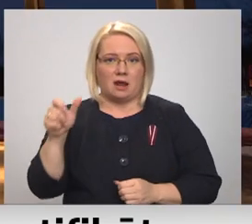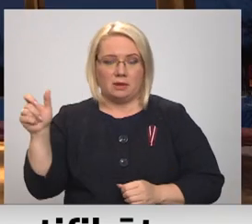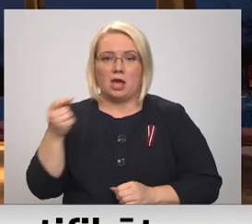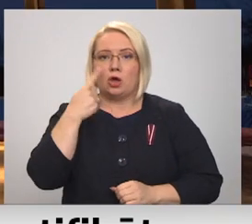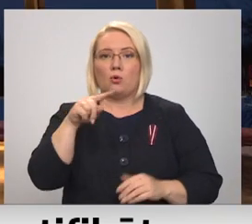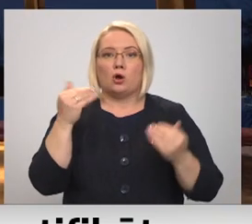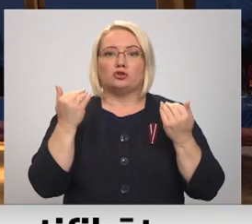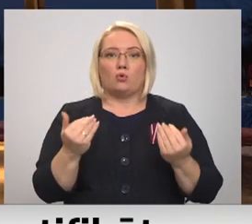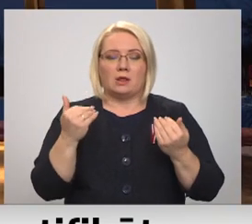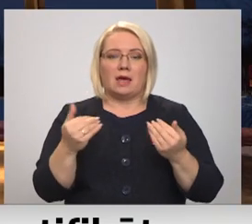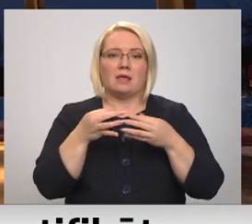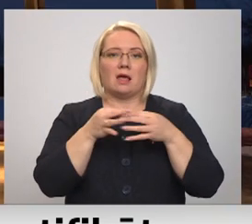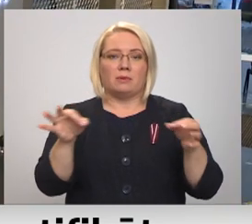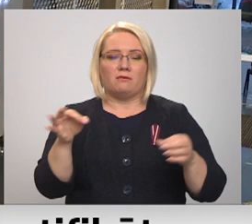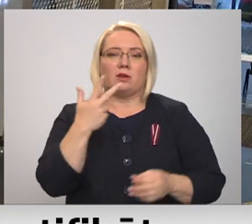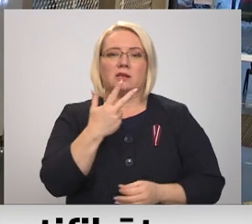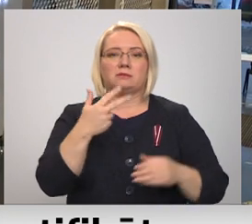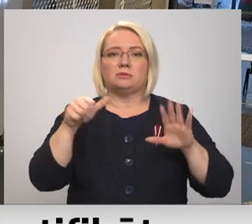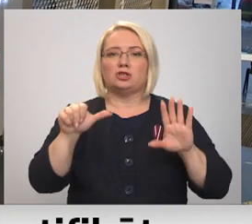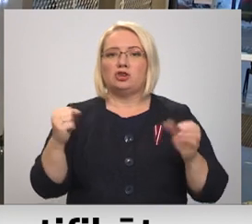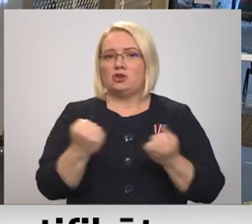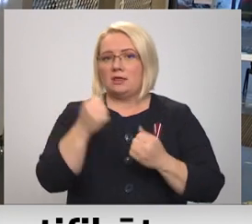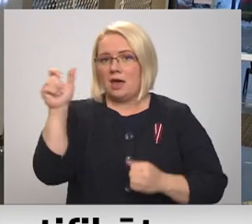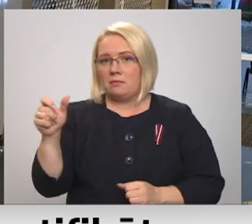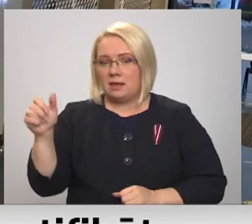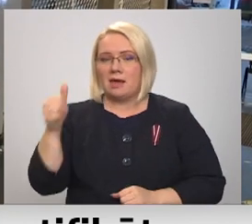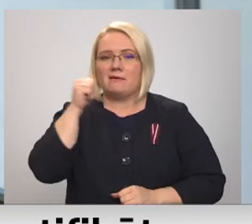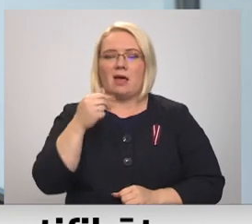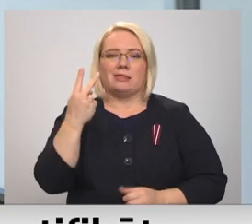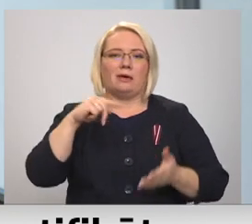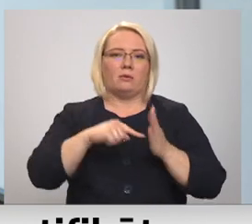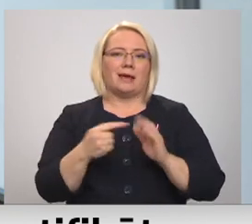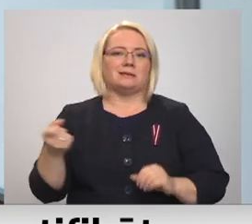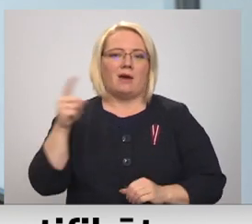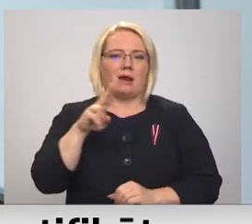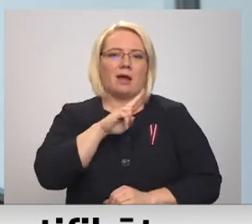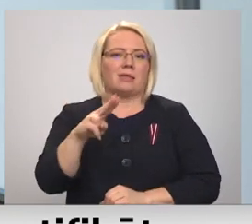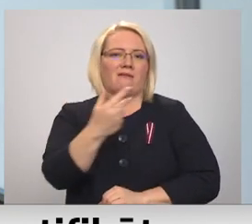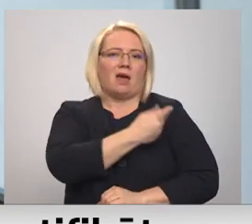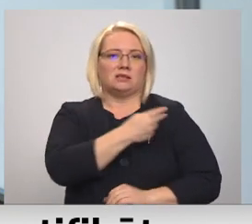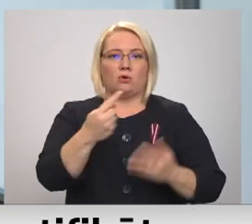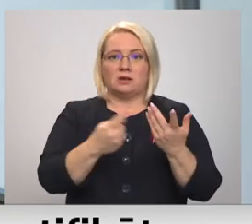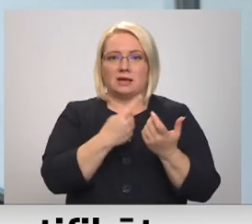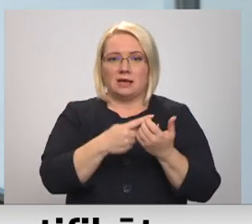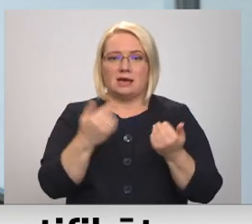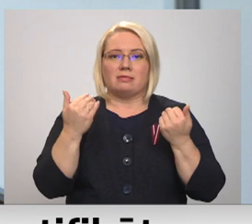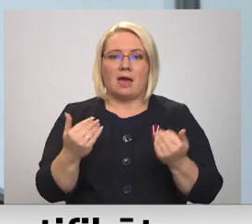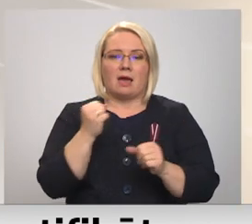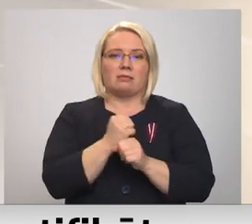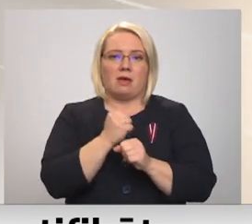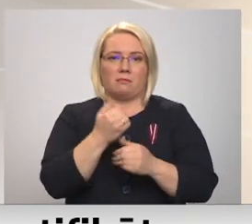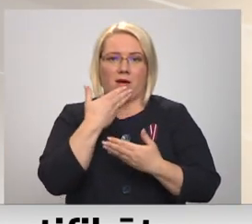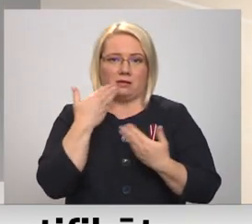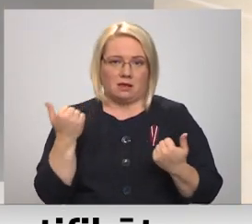šodienas atstādināti 36 darbinieki vēl divreiz lielāks nevakcinēto skaits pašlaik darbā neatrodas.